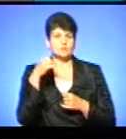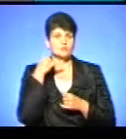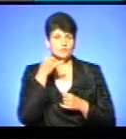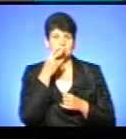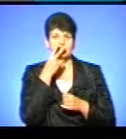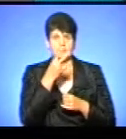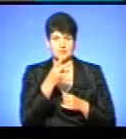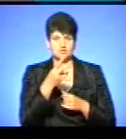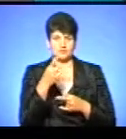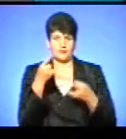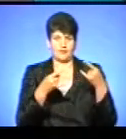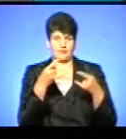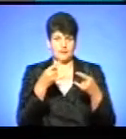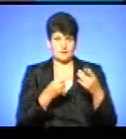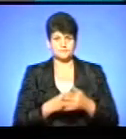який ви бачите на екрані.